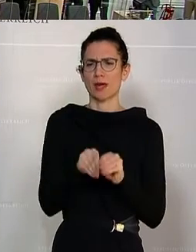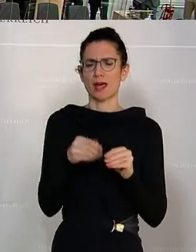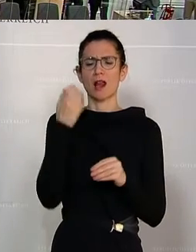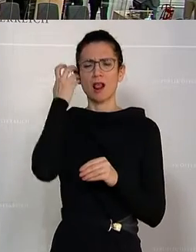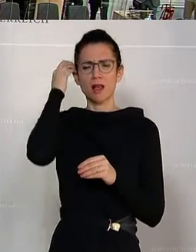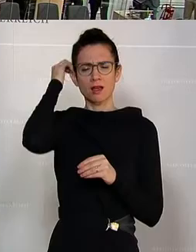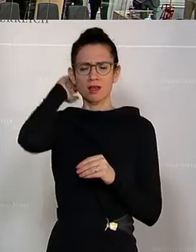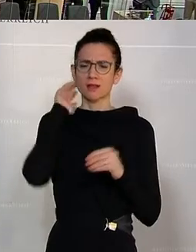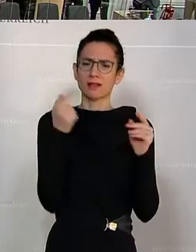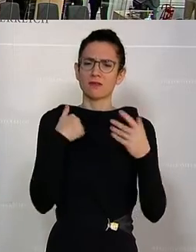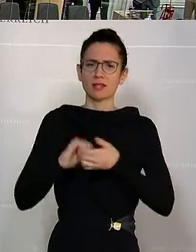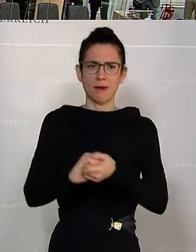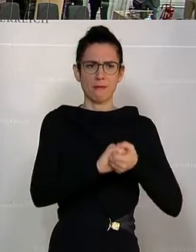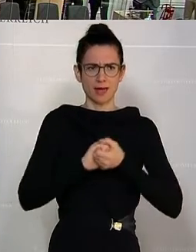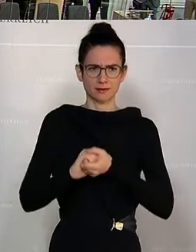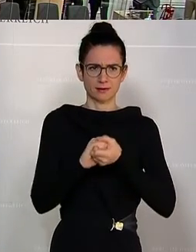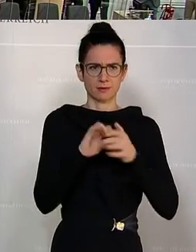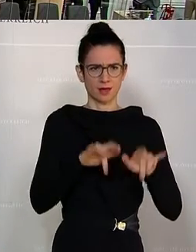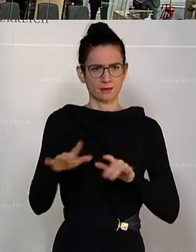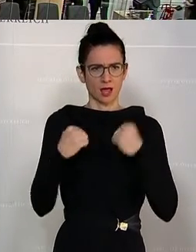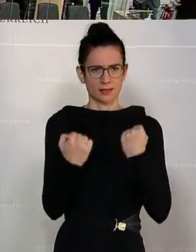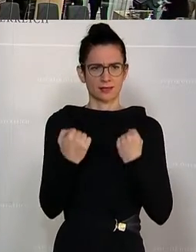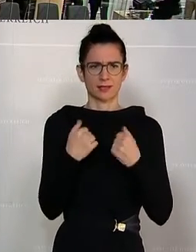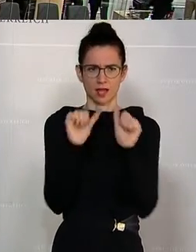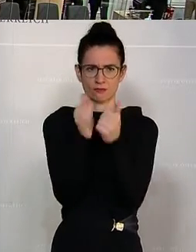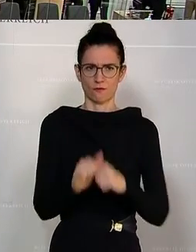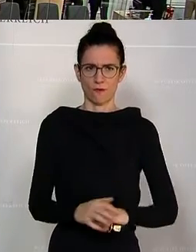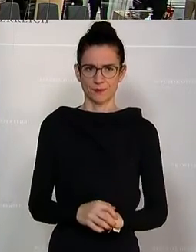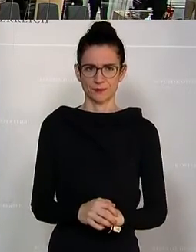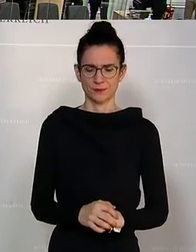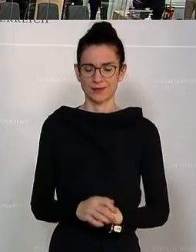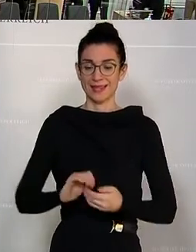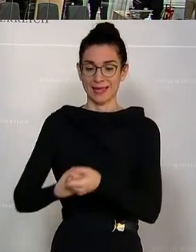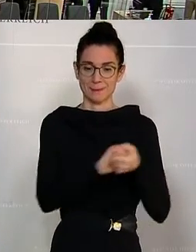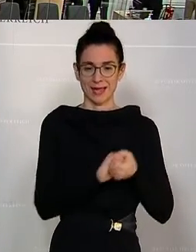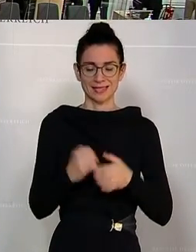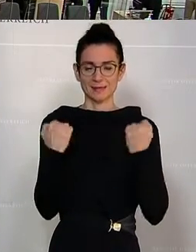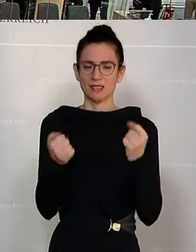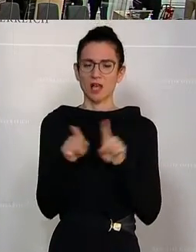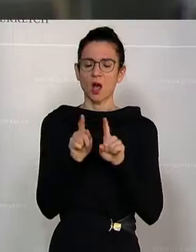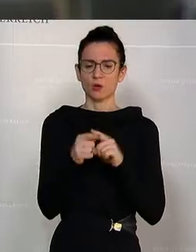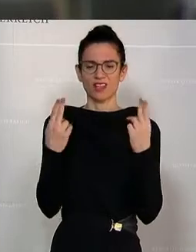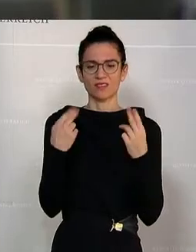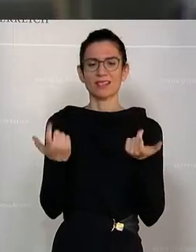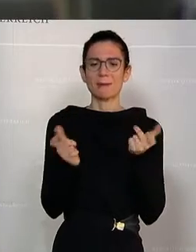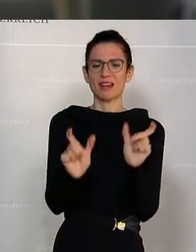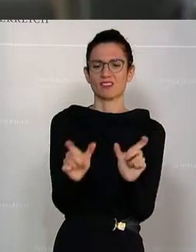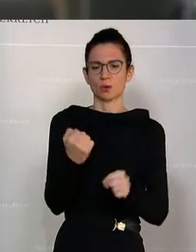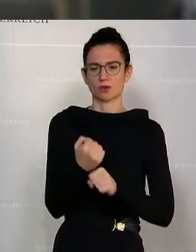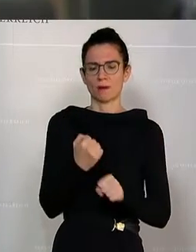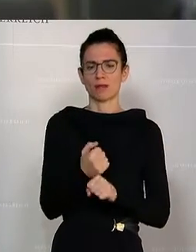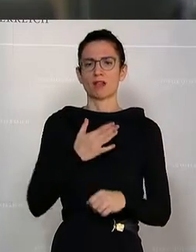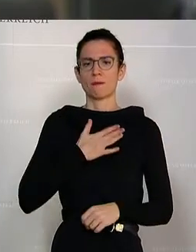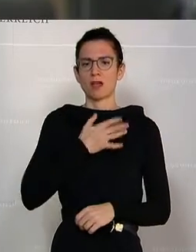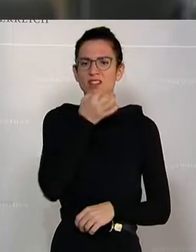Sicherheit gestalten. Ein ganz wesentlicher Kernbereich bei Gemeinsam Sicher ist die Präventionsarbeit. Und meine Frage an Sie, Herr